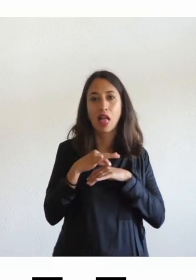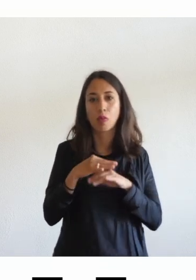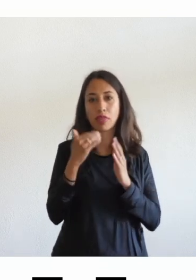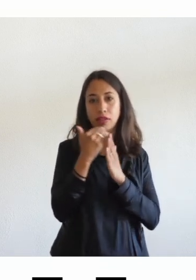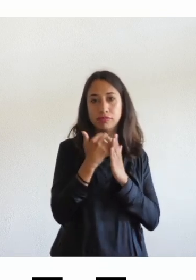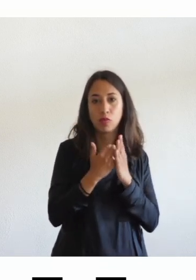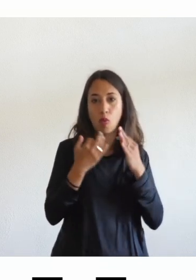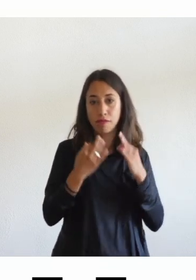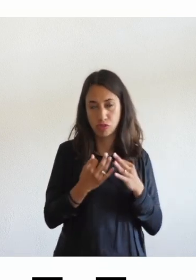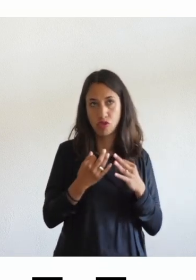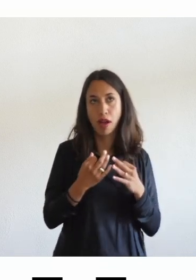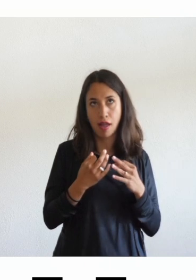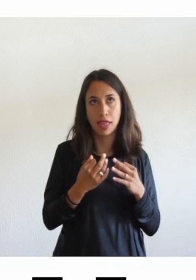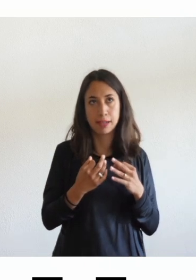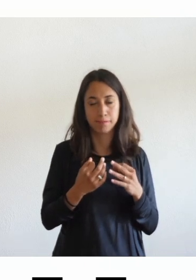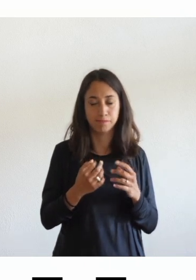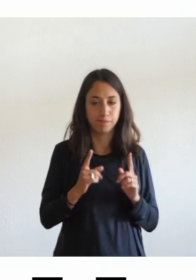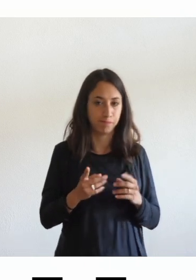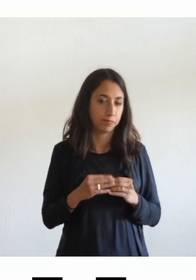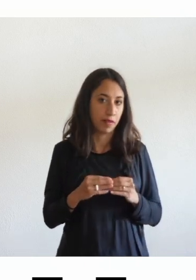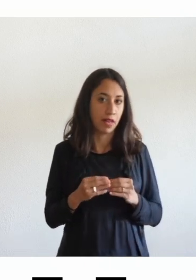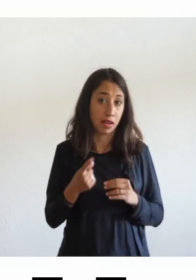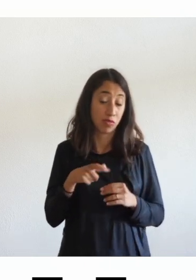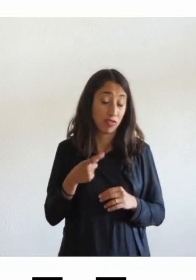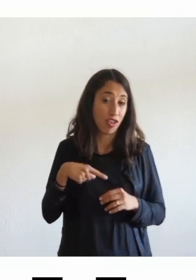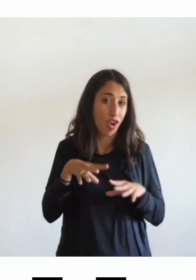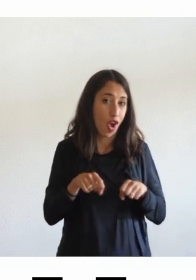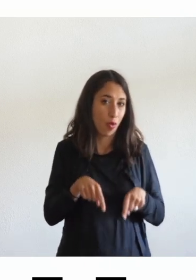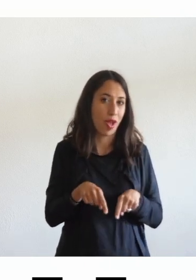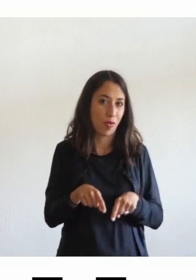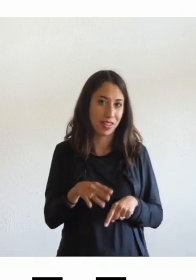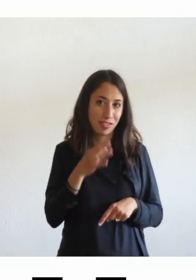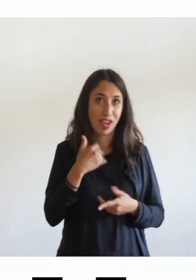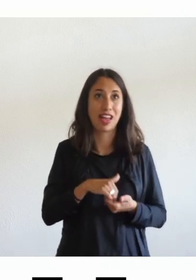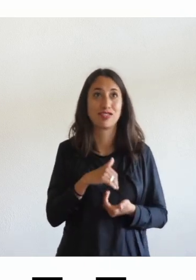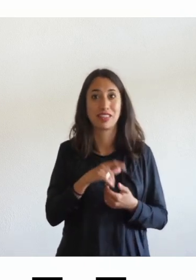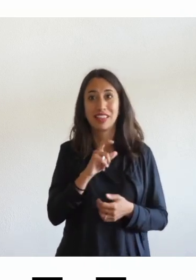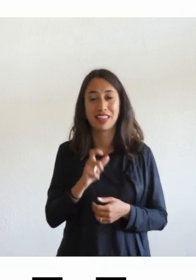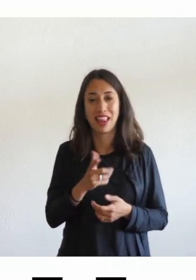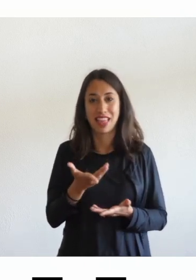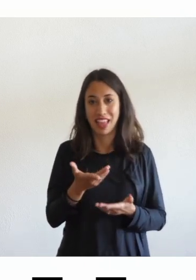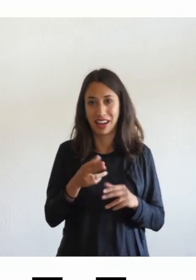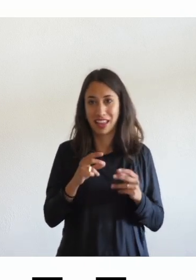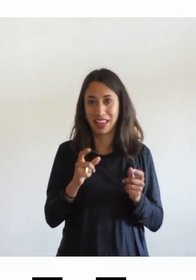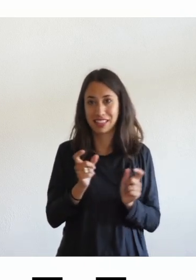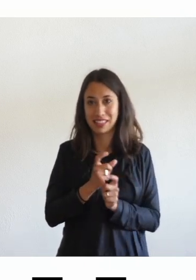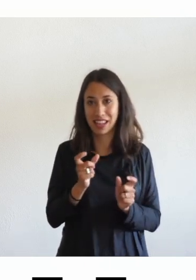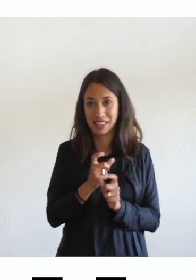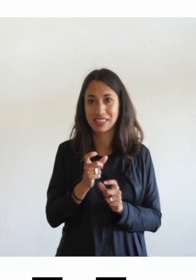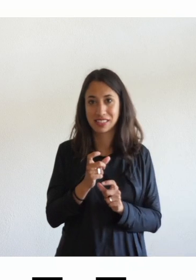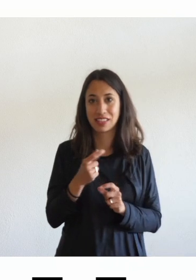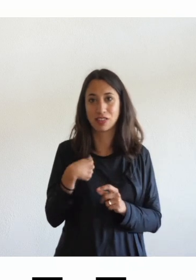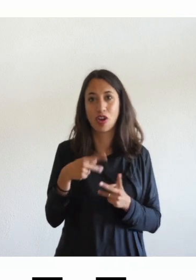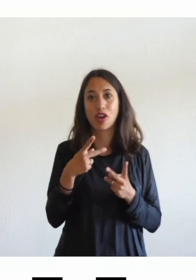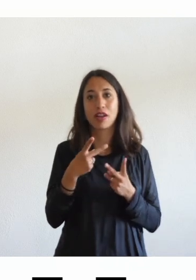ufficiali quindi ci siamo perché noi questo facciamo come associazione italiana di islessia cerchiamo di